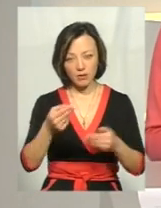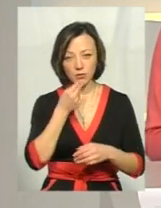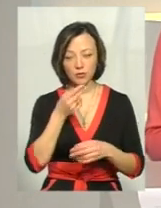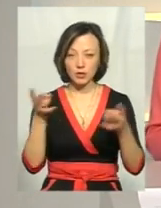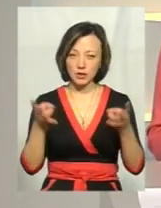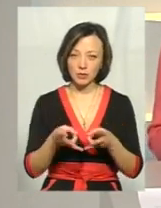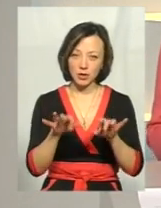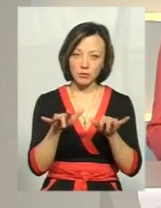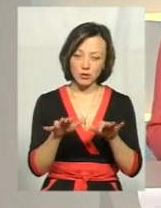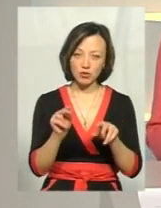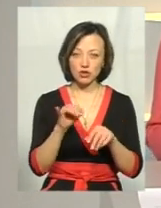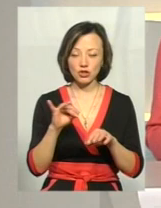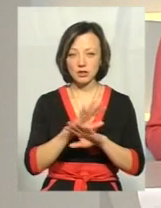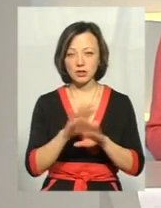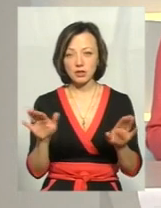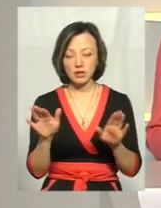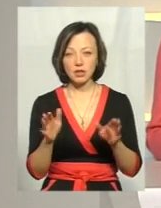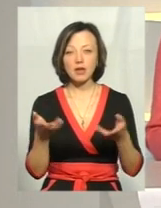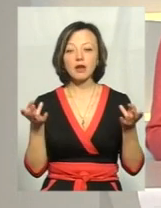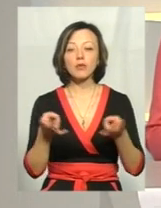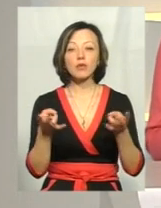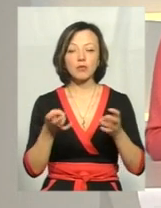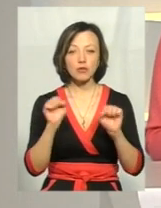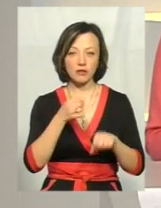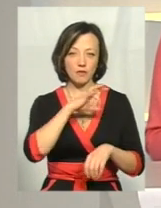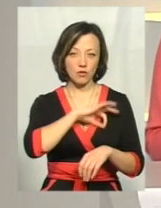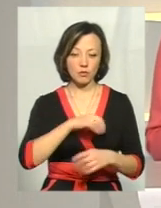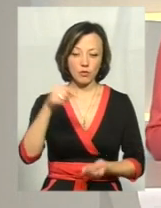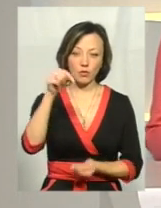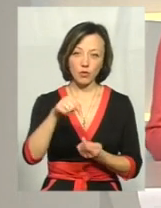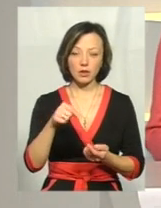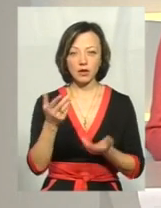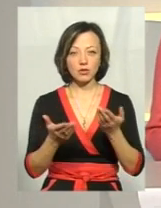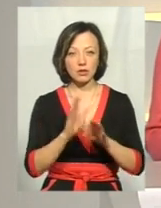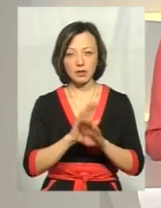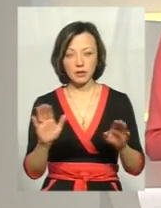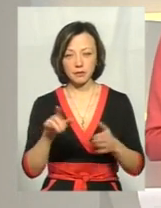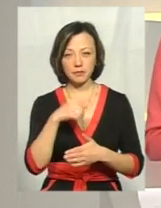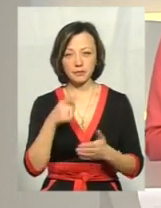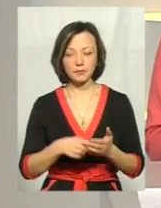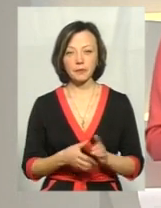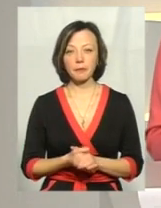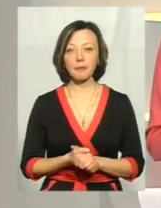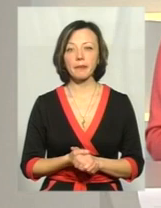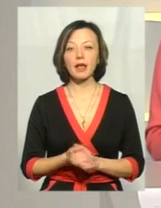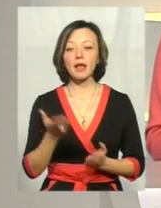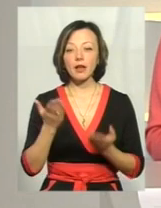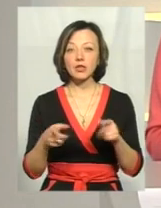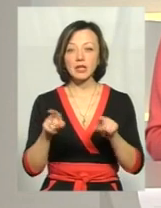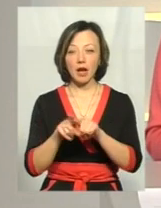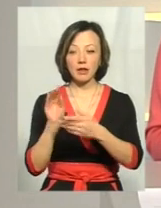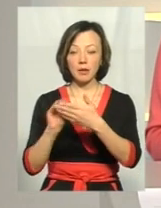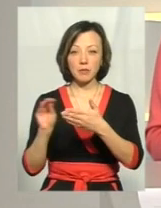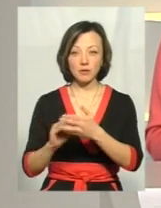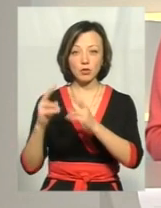потрібно її кипятити чи ні? Для яких потреб вона підходить, а для яких ні? Якщо так, як написано в дослідженні,